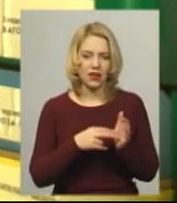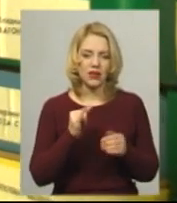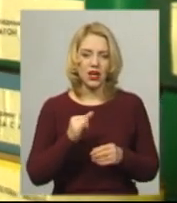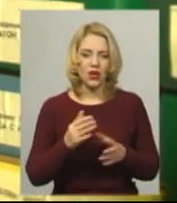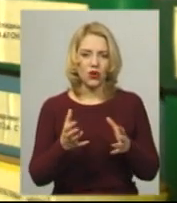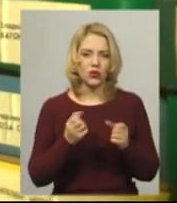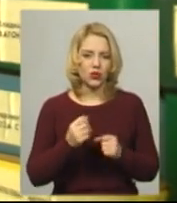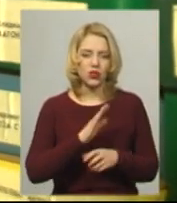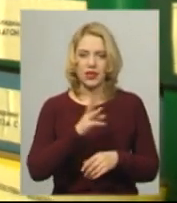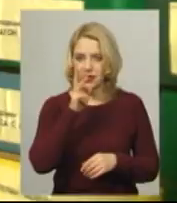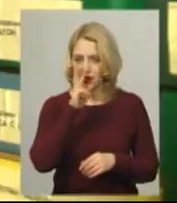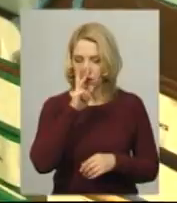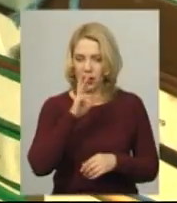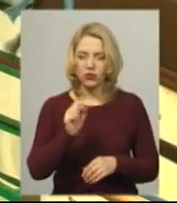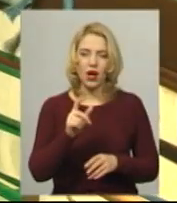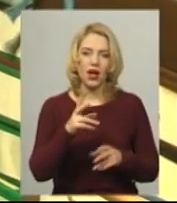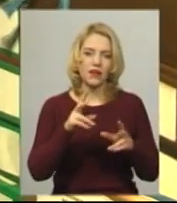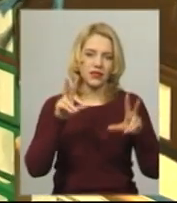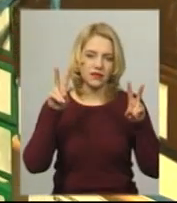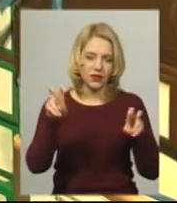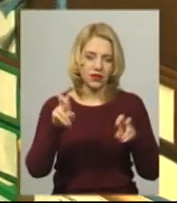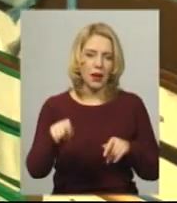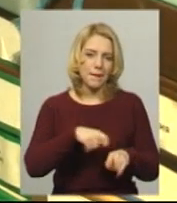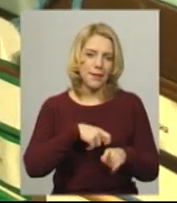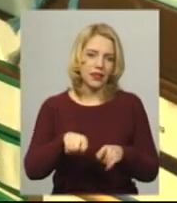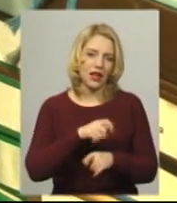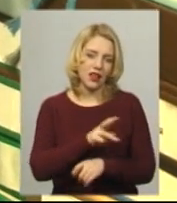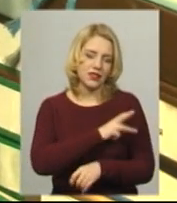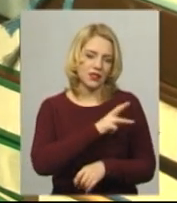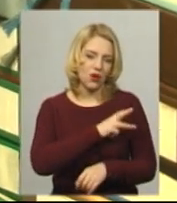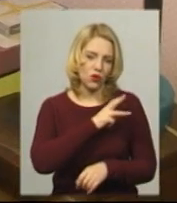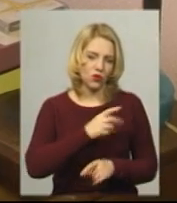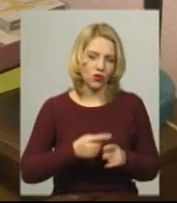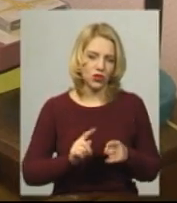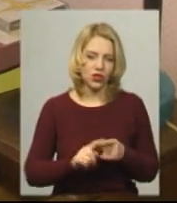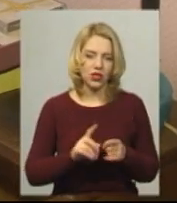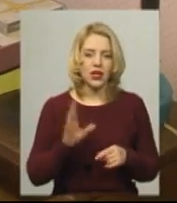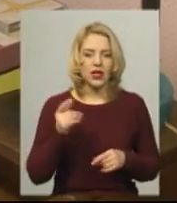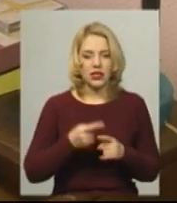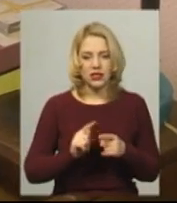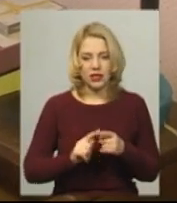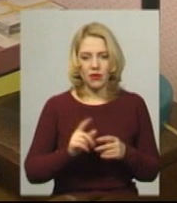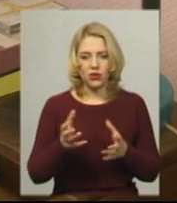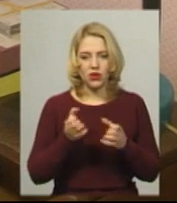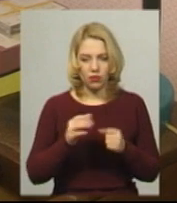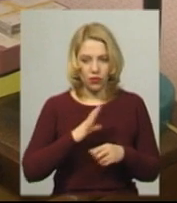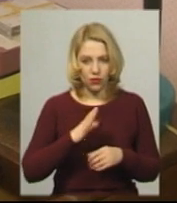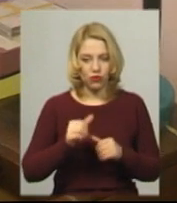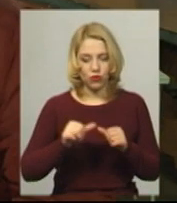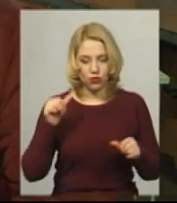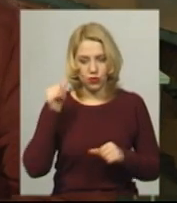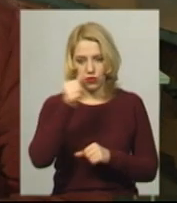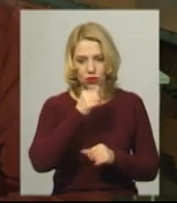а матеріальне заохочення з фонду соціального захисту інвалідів. Його за минулий рік всі десятеро працівників невиробничої сфери підприємства отримали, каже Надія